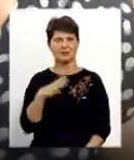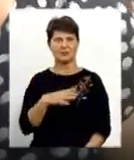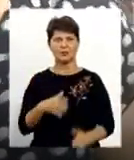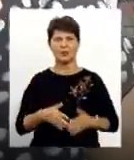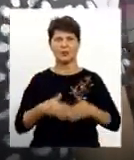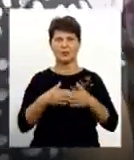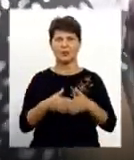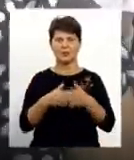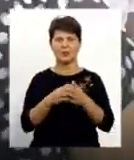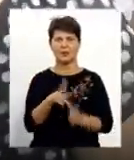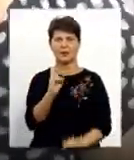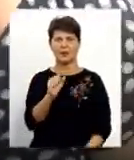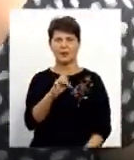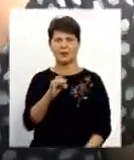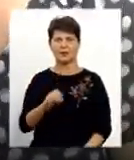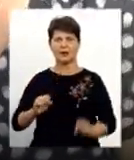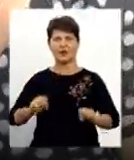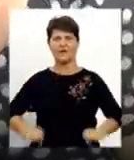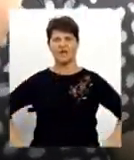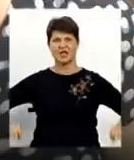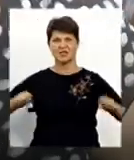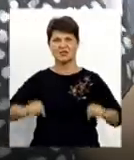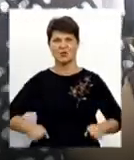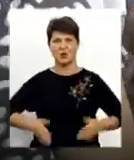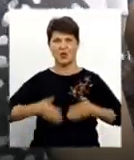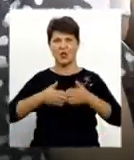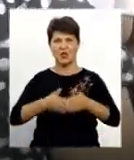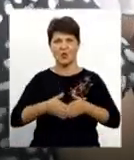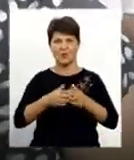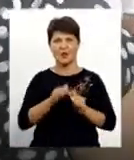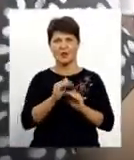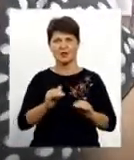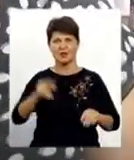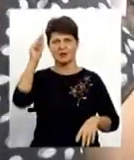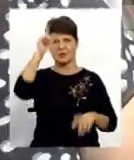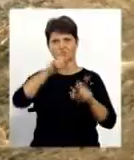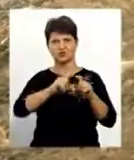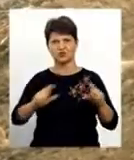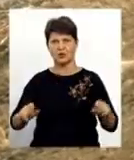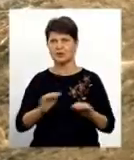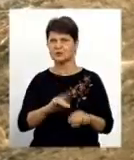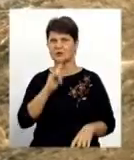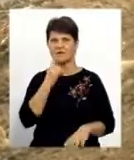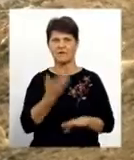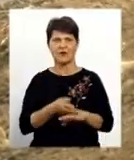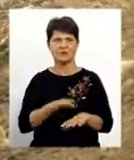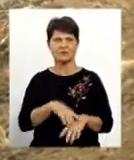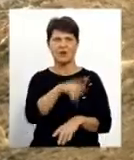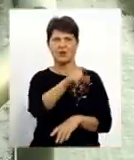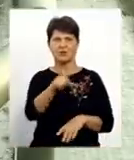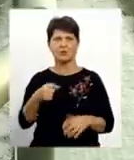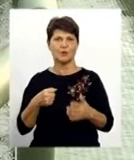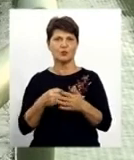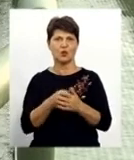потім перевозили лодками весловими. Тобто перебиратися діткам в школу, в садочок було дуже важко. Так само людям на роботу.